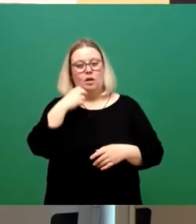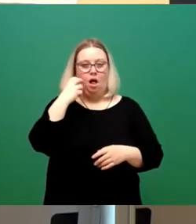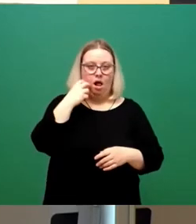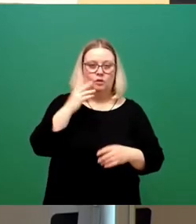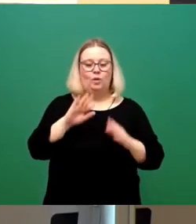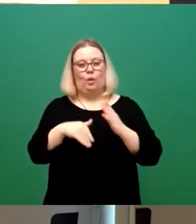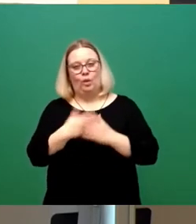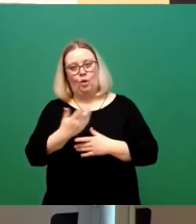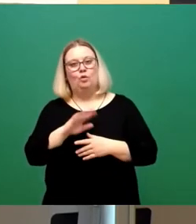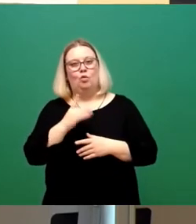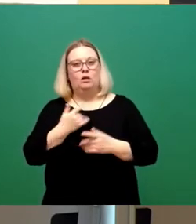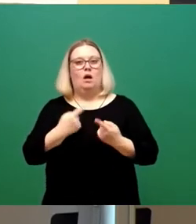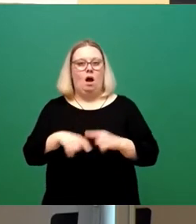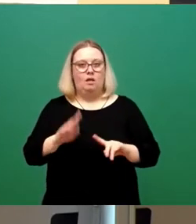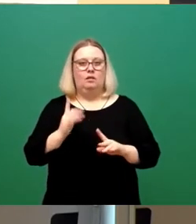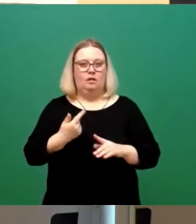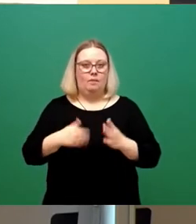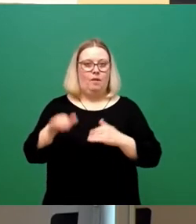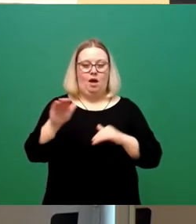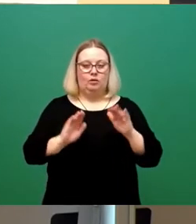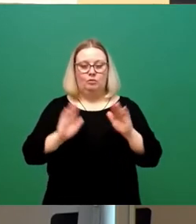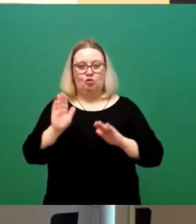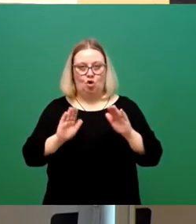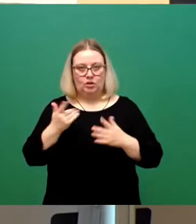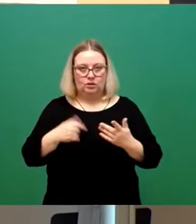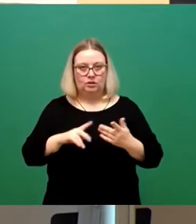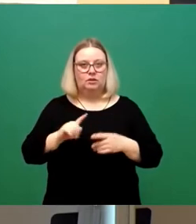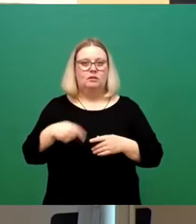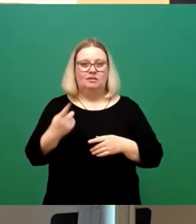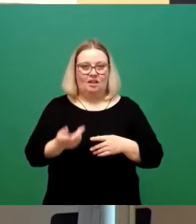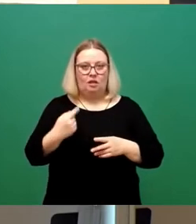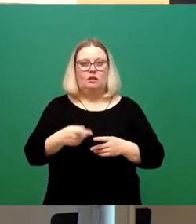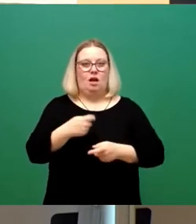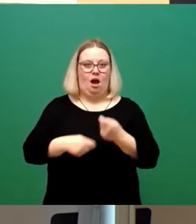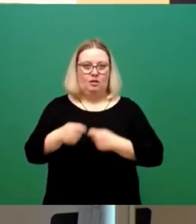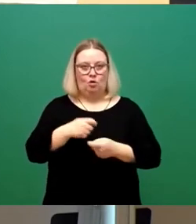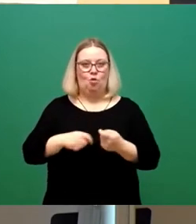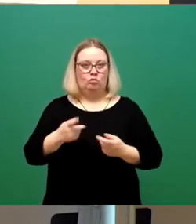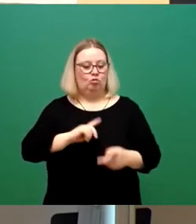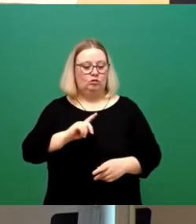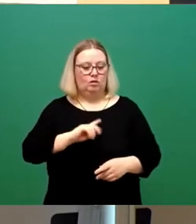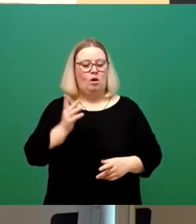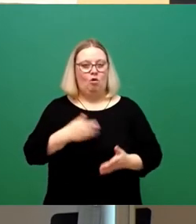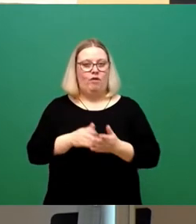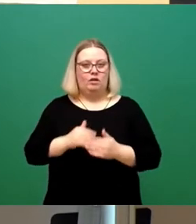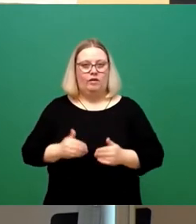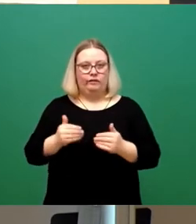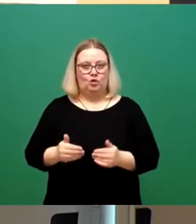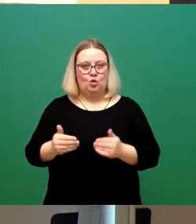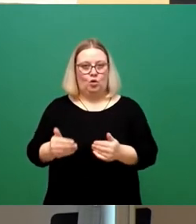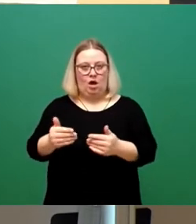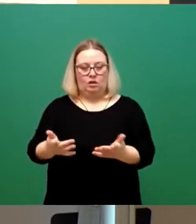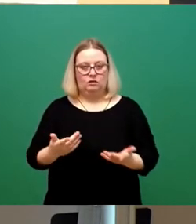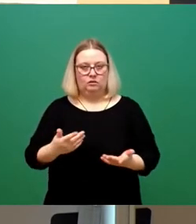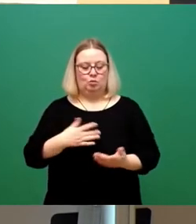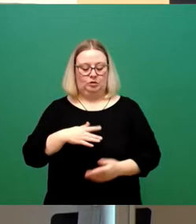einer wiedergewonnenenen oder sonst einer Mehrheit beschlossen werden sollte, wird das die Handlung meiner Ansicht nach auch weiter verzögern. Mir offenbart sich